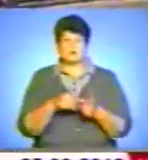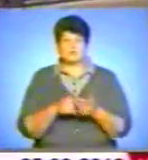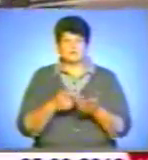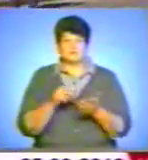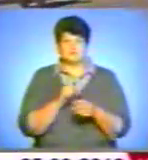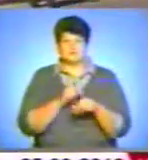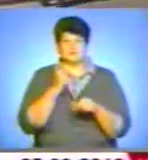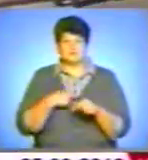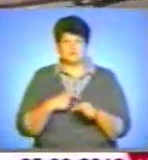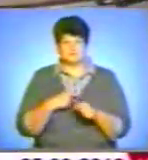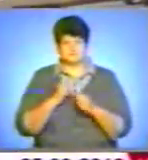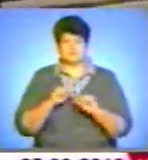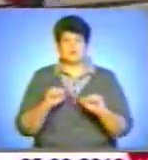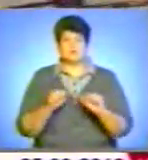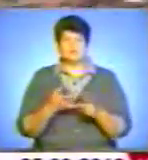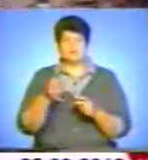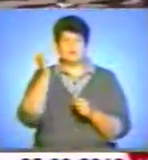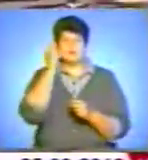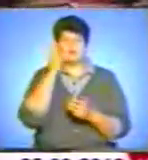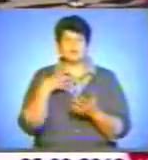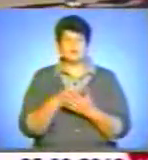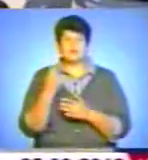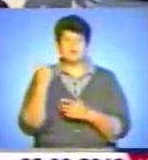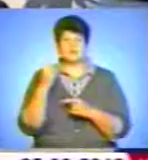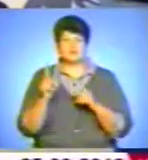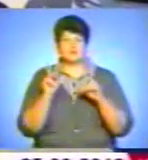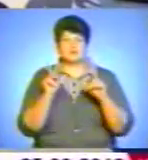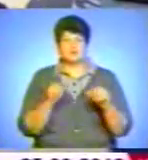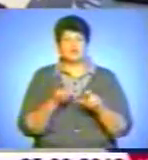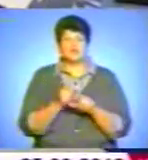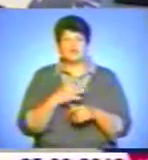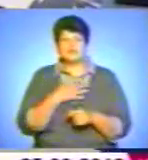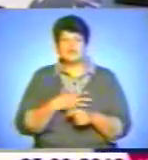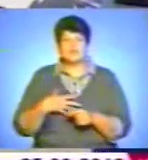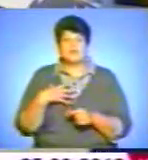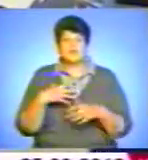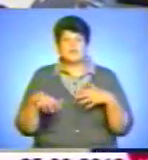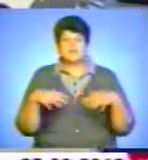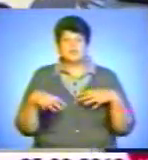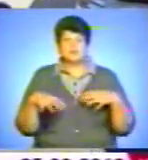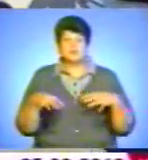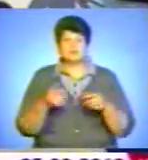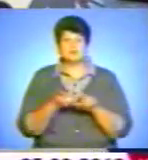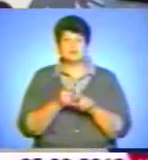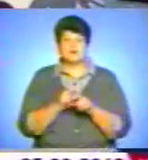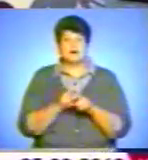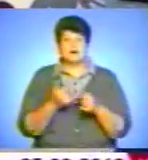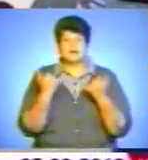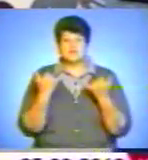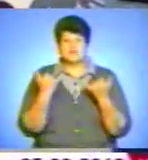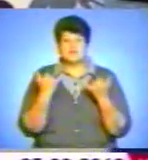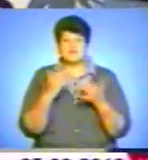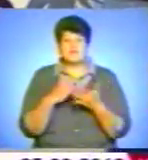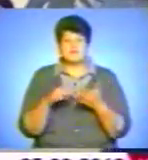впевненіше. Тож пригадала й свої перші перегони. Дуже хвилювалася, тросилася дуже сильно. А зараз взагалі